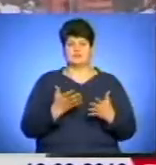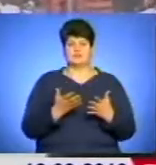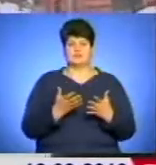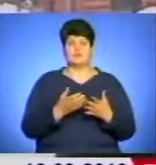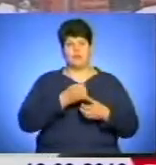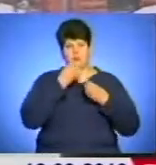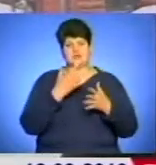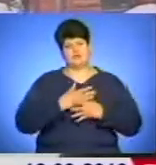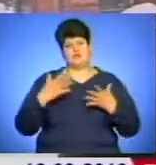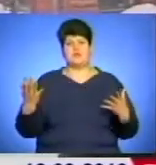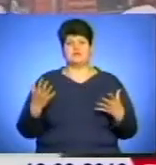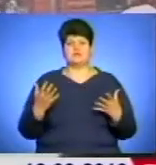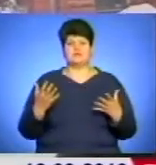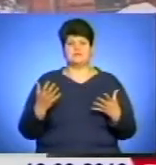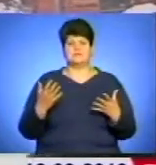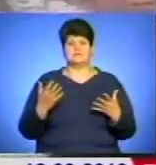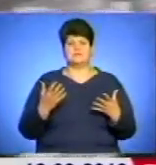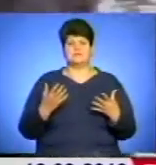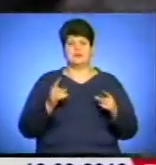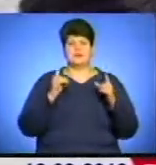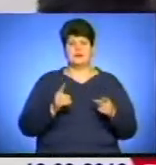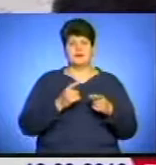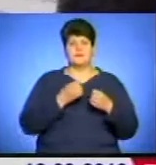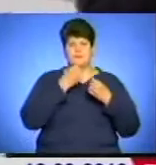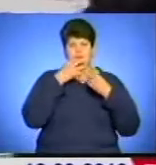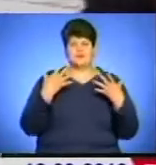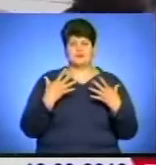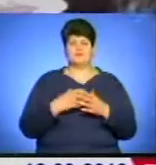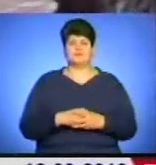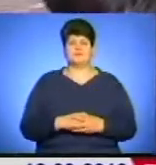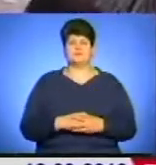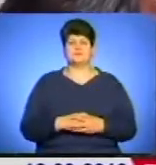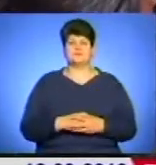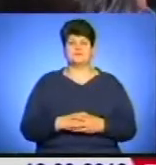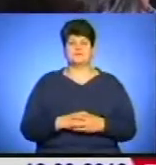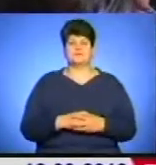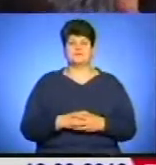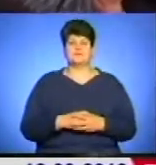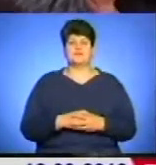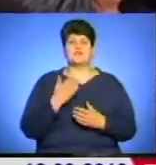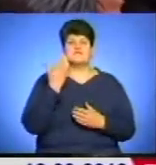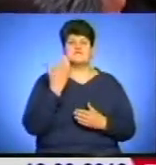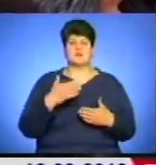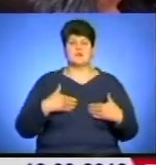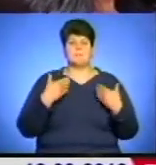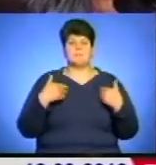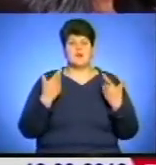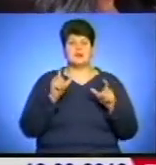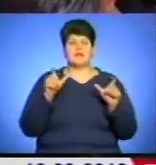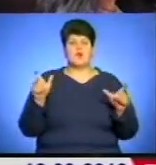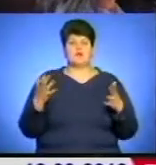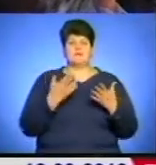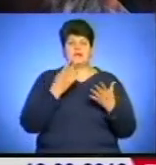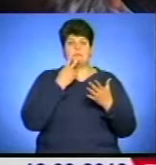Позитиву більше. Вон мій позитив, згаражаюся своїм позитивом. Ваші поради людям, які